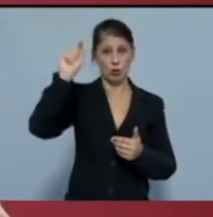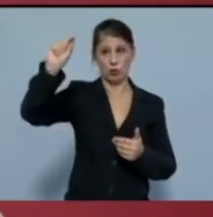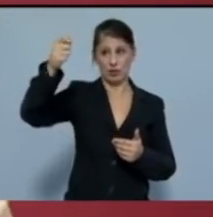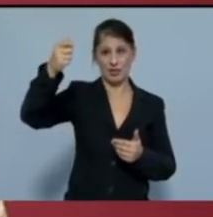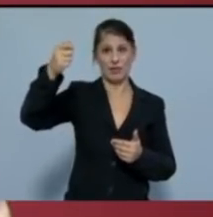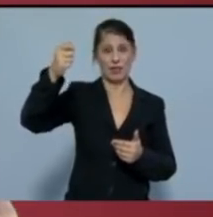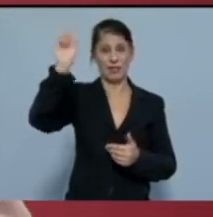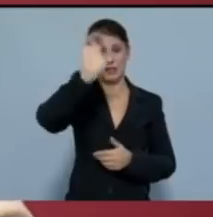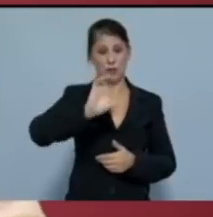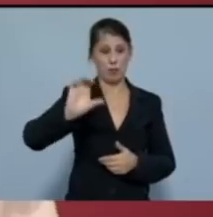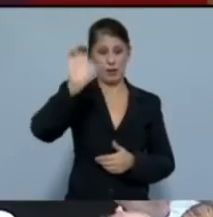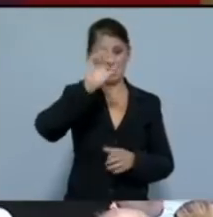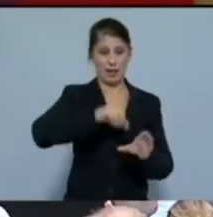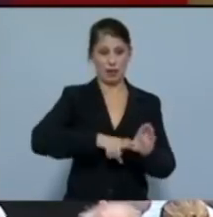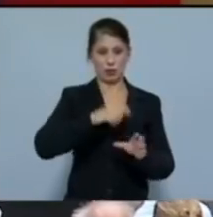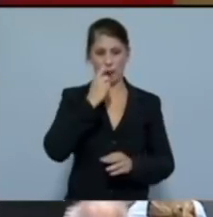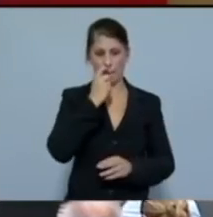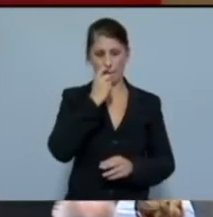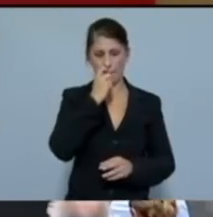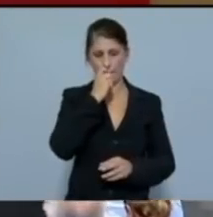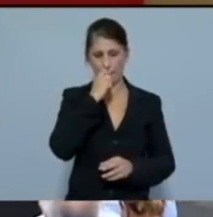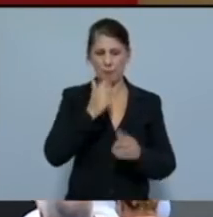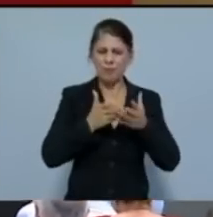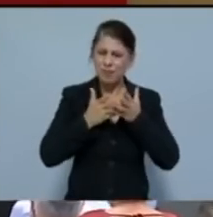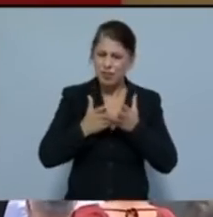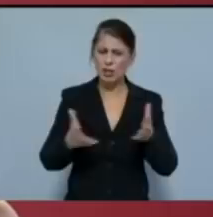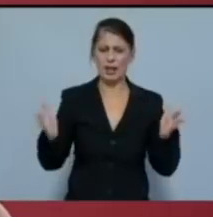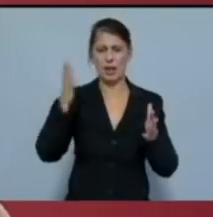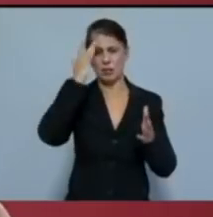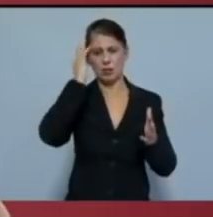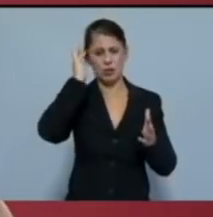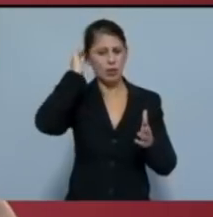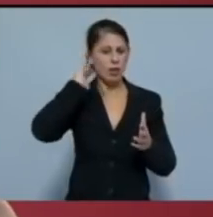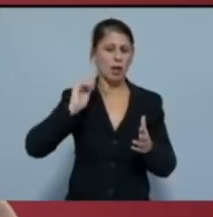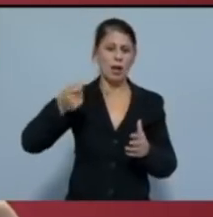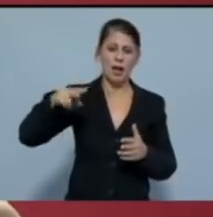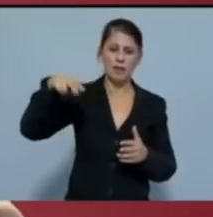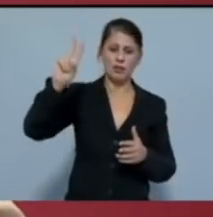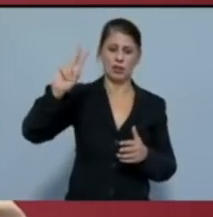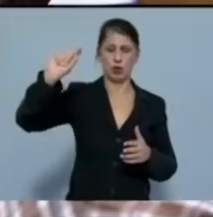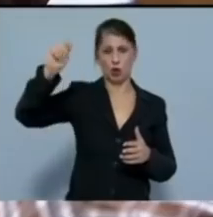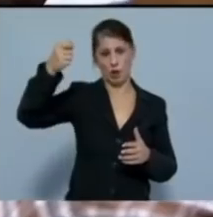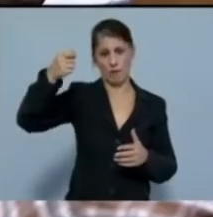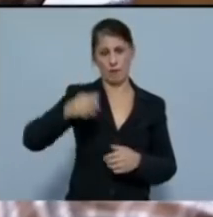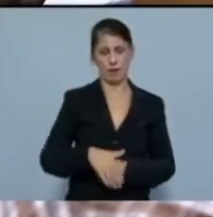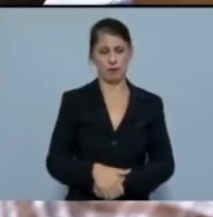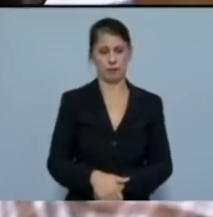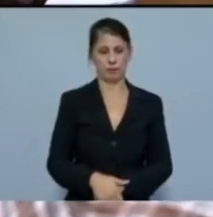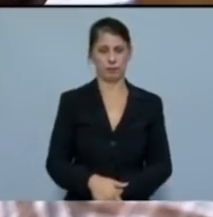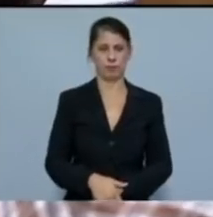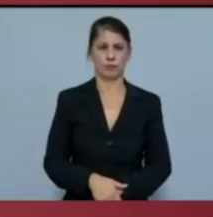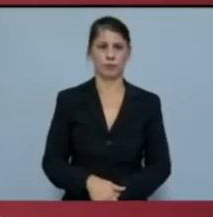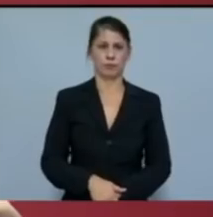Ευρωπαϊκή Ένωση και των τεράστιων αυξήσεων στο ηλεκτρικό ρεύμα που άλλωστε